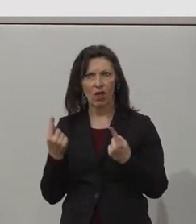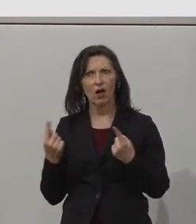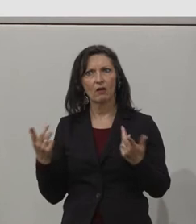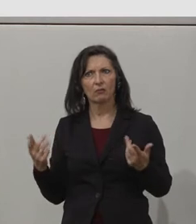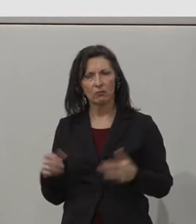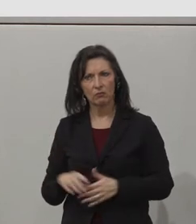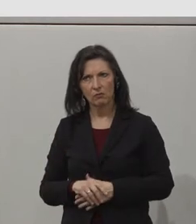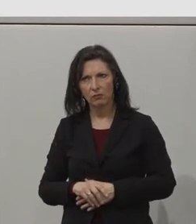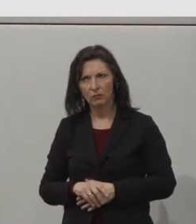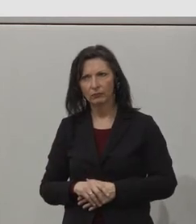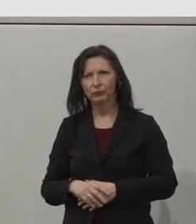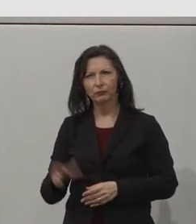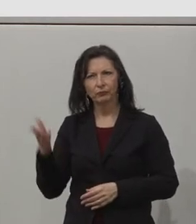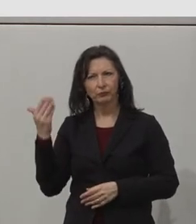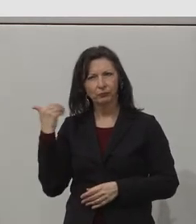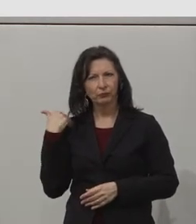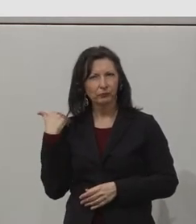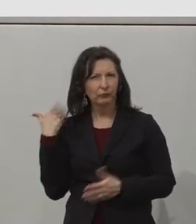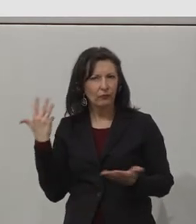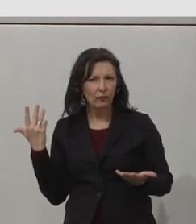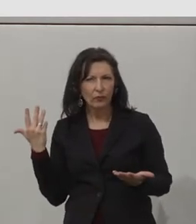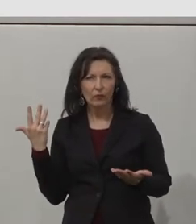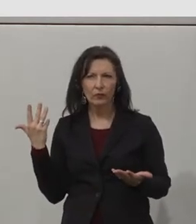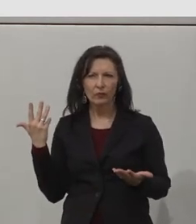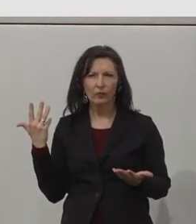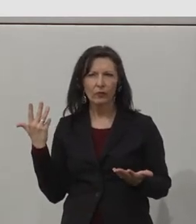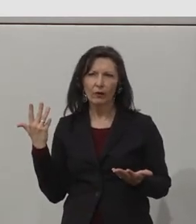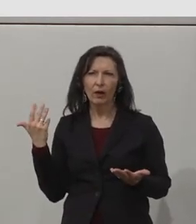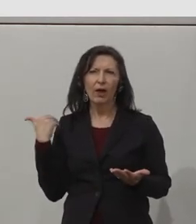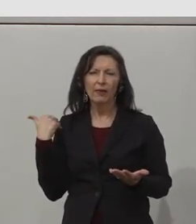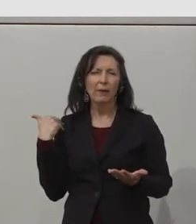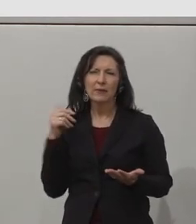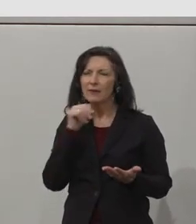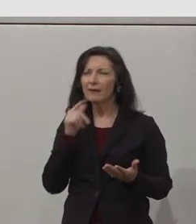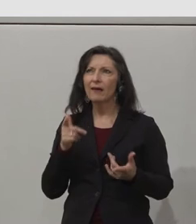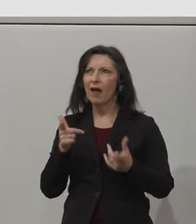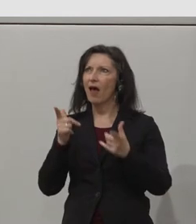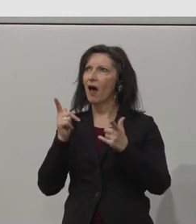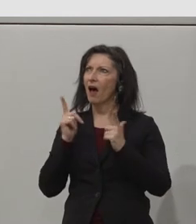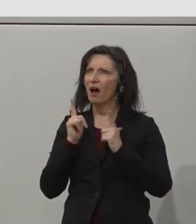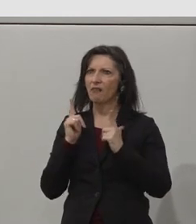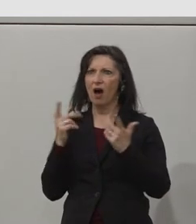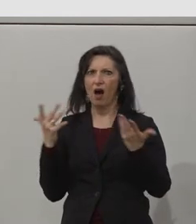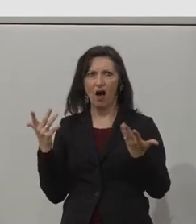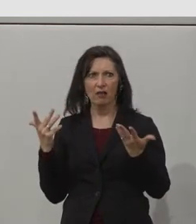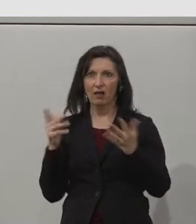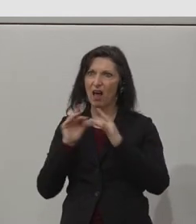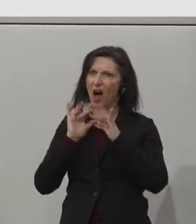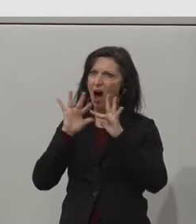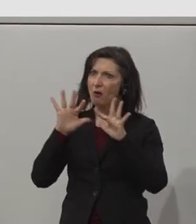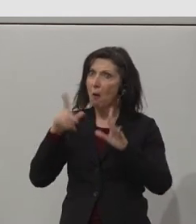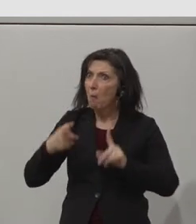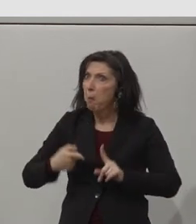we didn't expect was the huge, hugely positive impact that it would have on each of the businesses themselves. So,